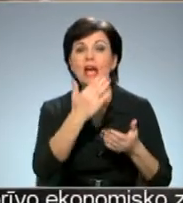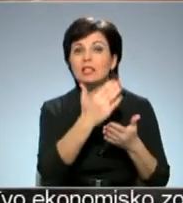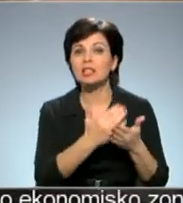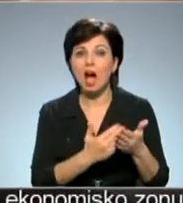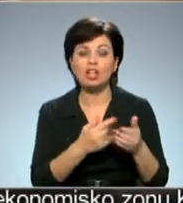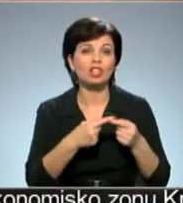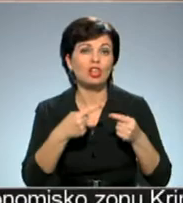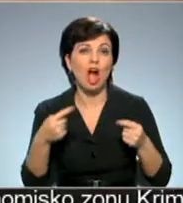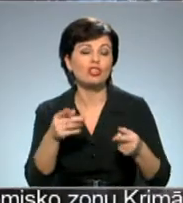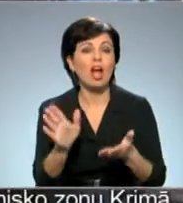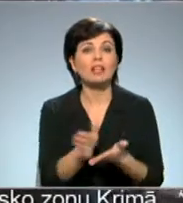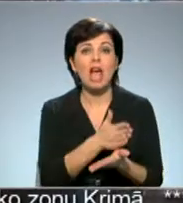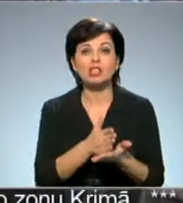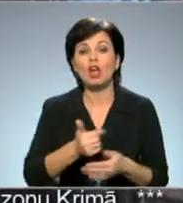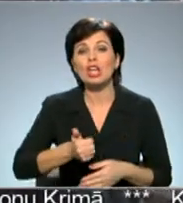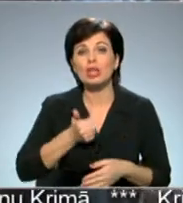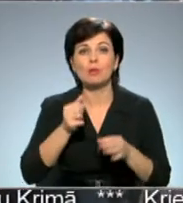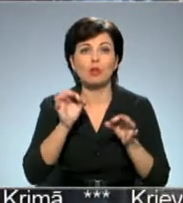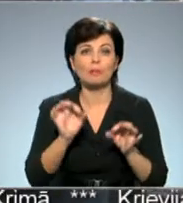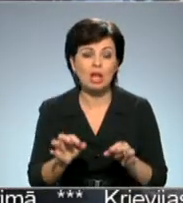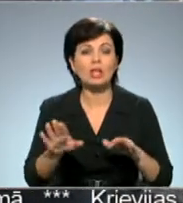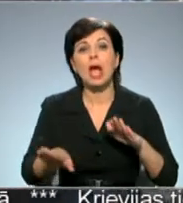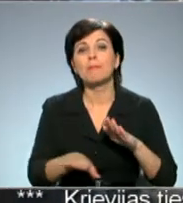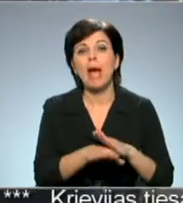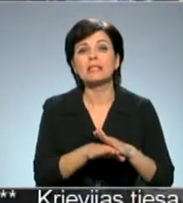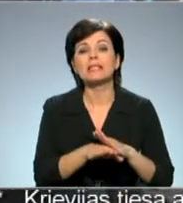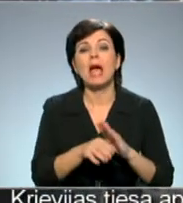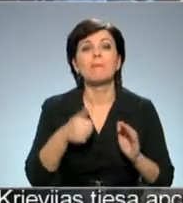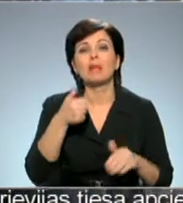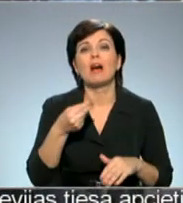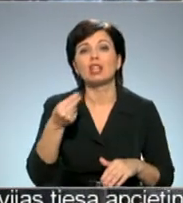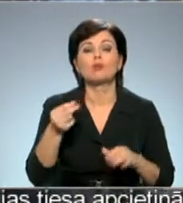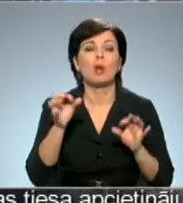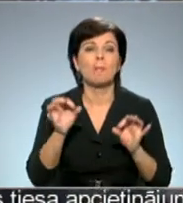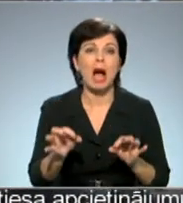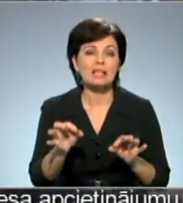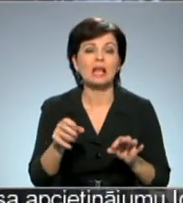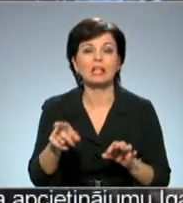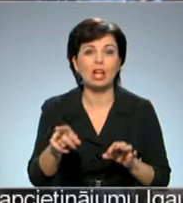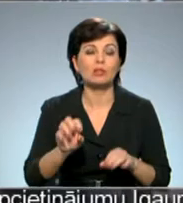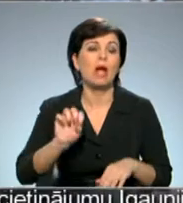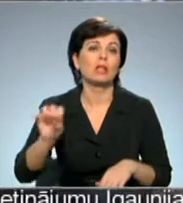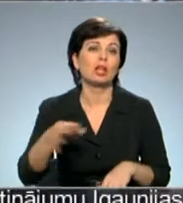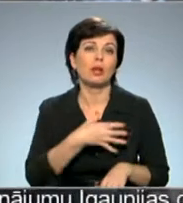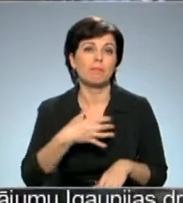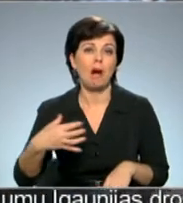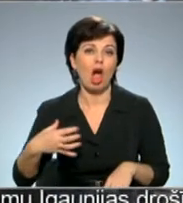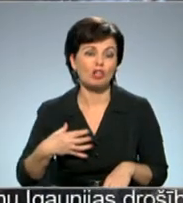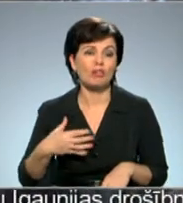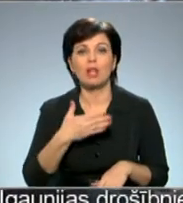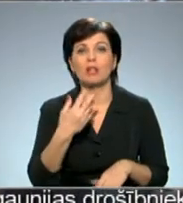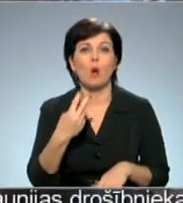neskārtotās īpašumtiesības zemā privātībašnieku maksātspēji, bet lielākie pārmetumi tiek raidīti pašvaldības virzienā, kas nav